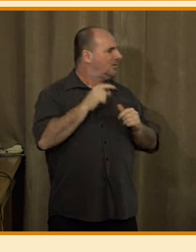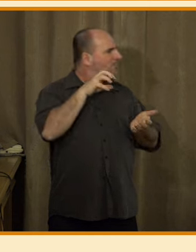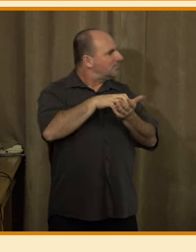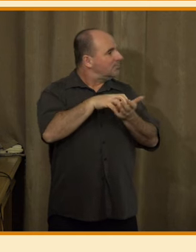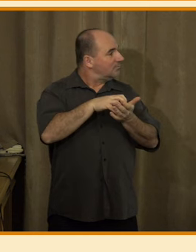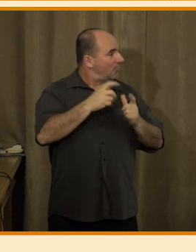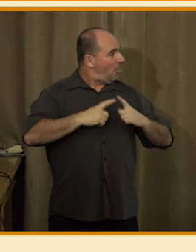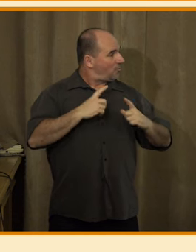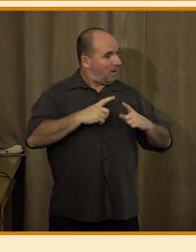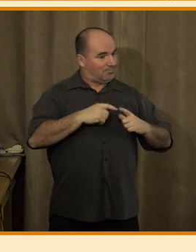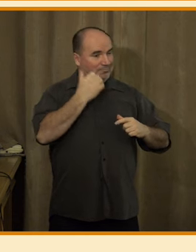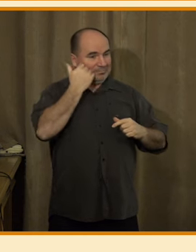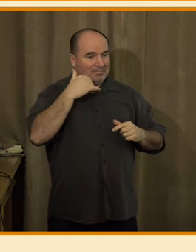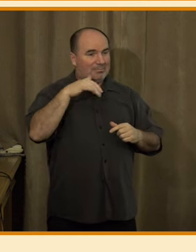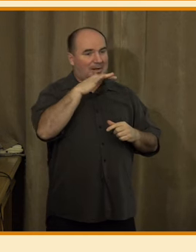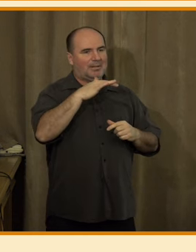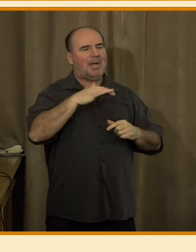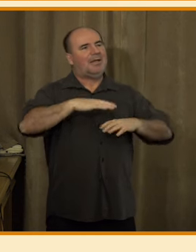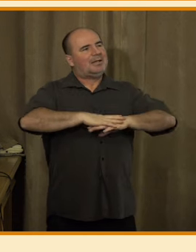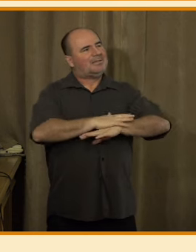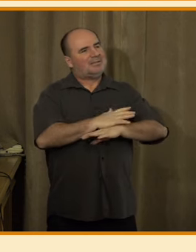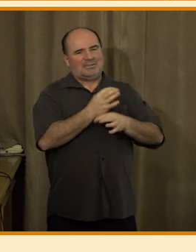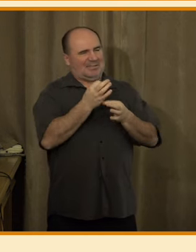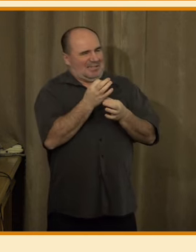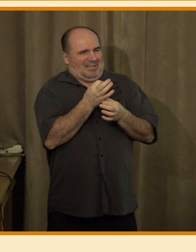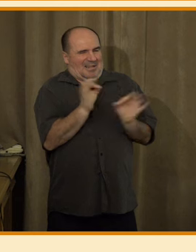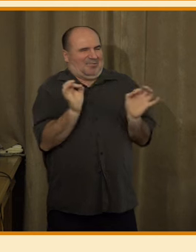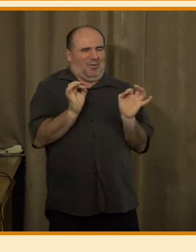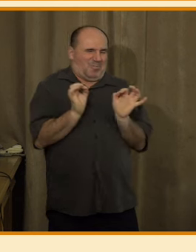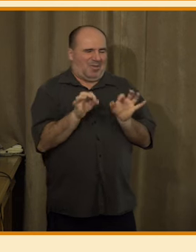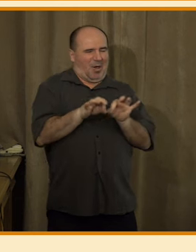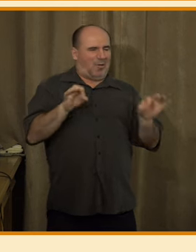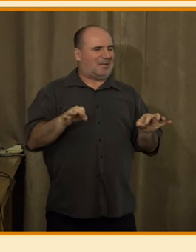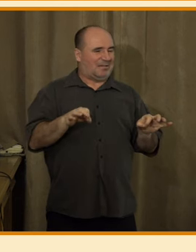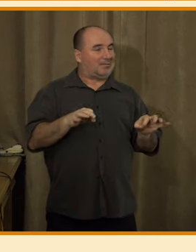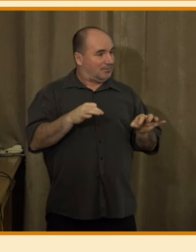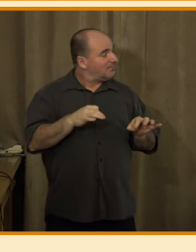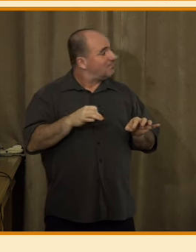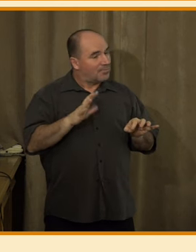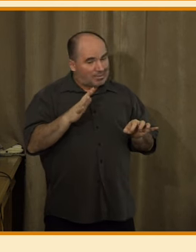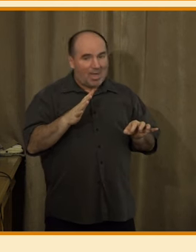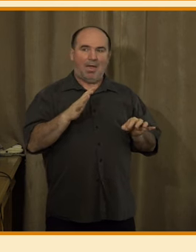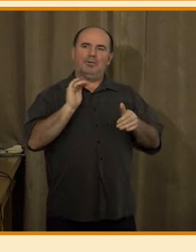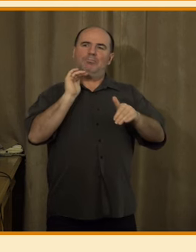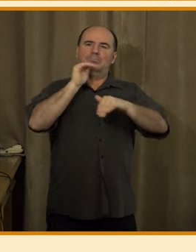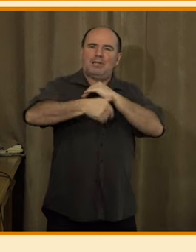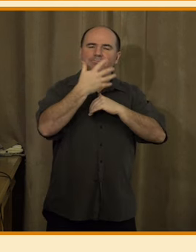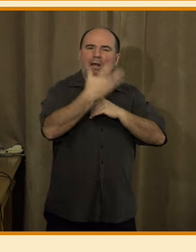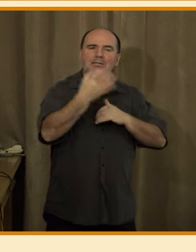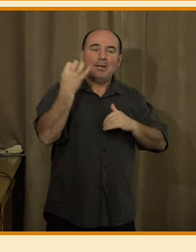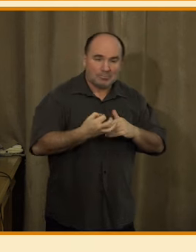ten podíl lidí, kteří se cítí nesvobodně, bude větší, tak je tedy nad 50%.